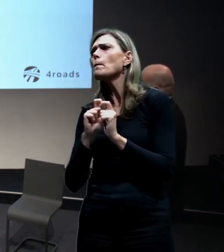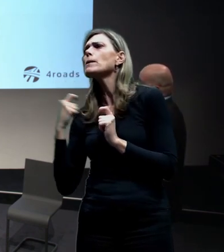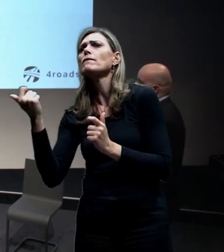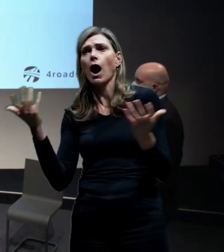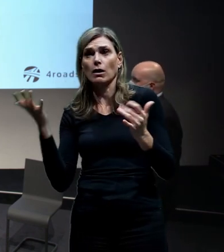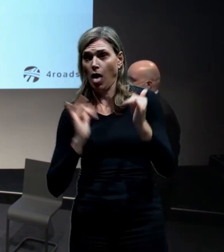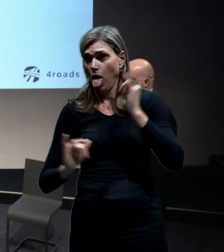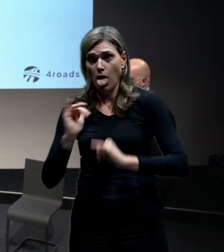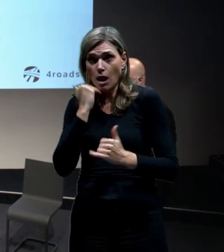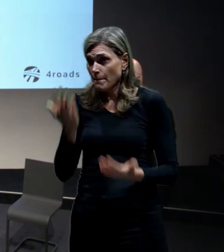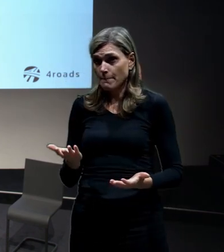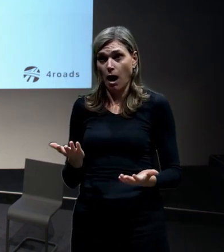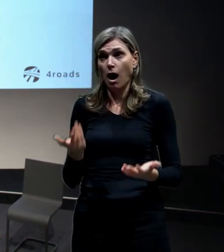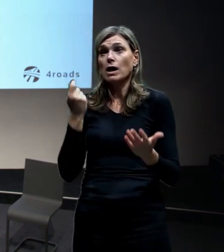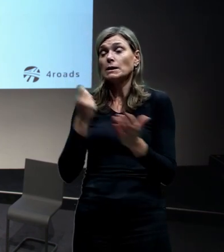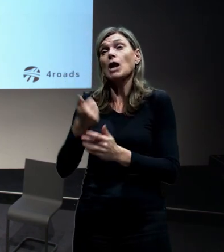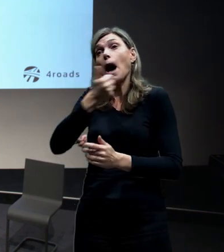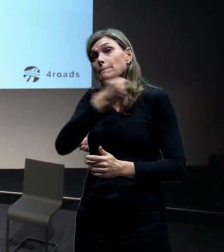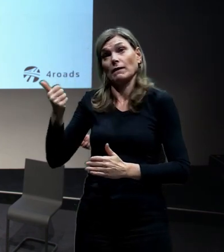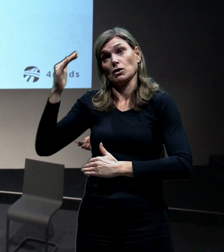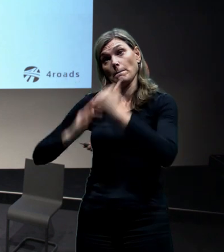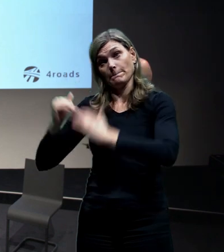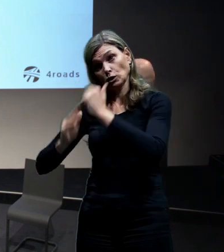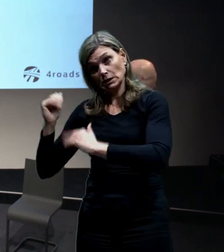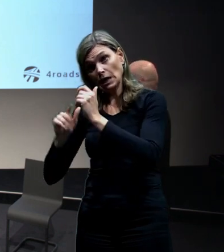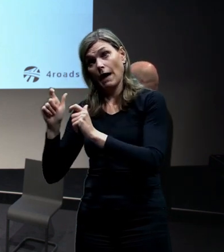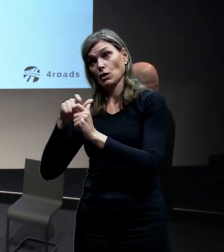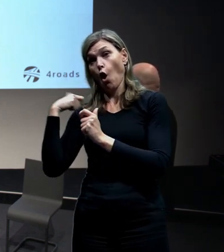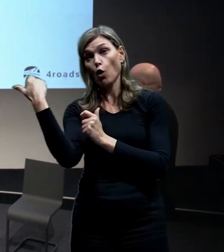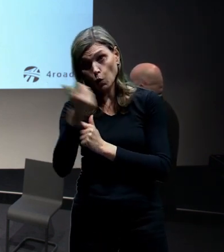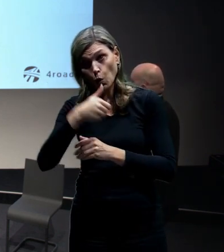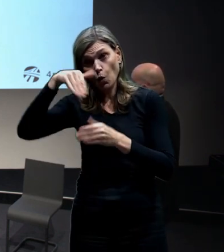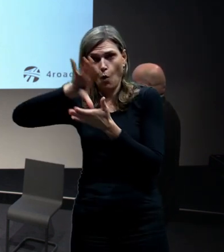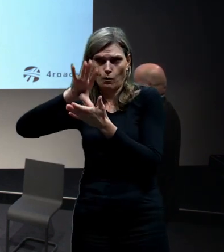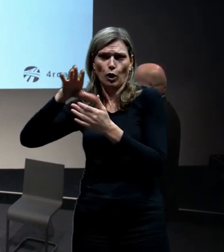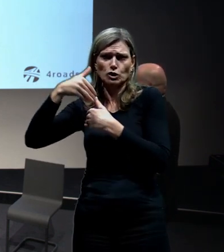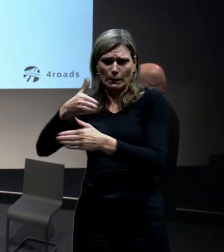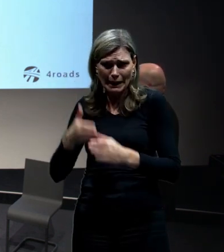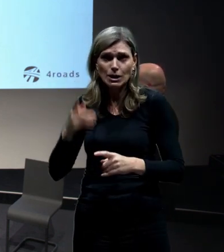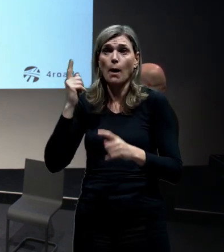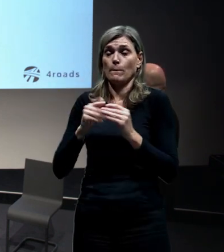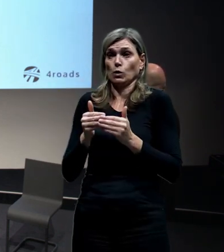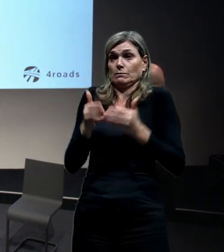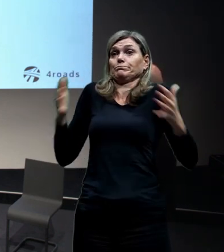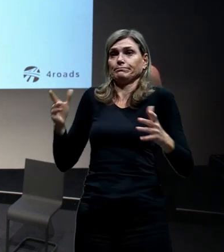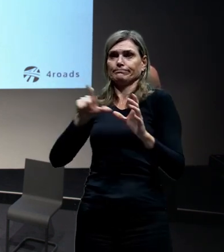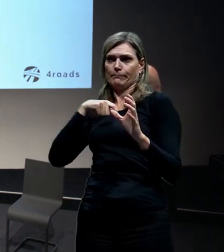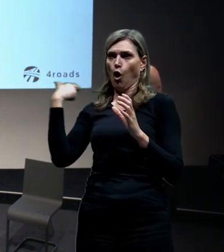nicméně realizovat se může až tehdy, až se postaví vnitřní a vnější okruh. Pak je dál určitě dobré